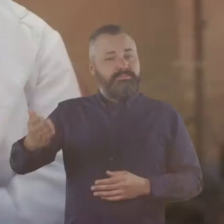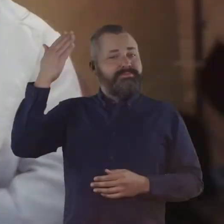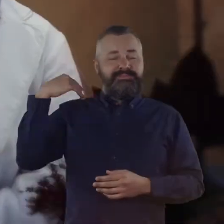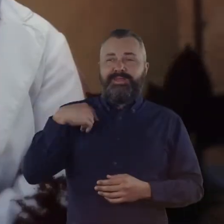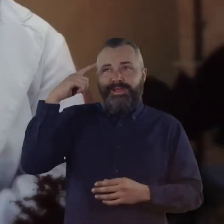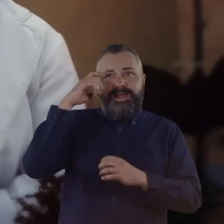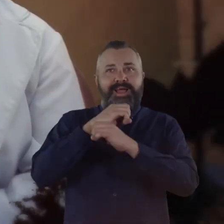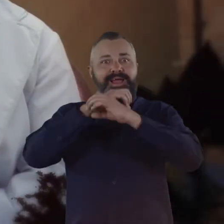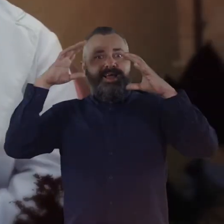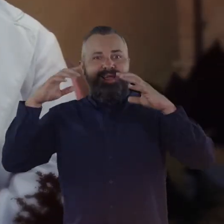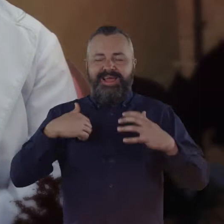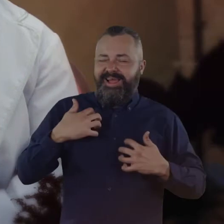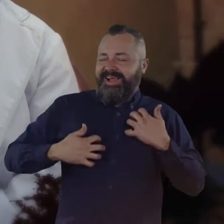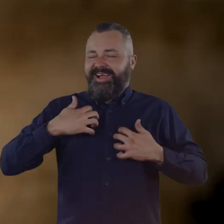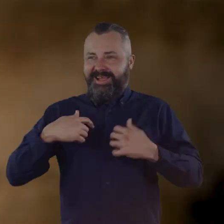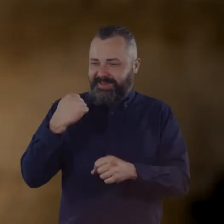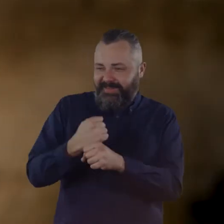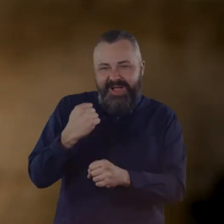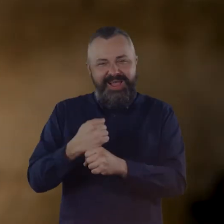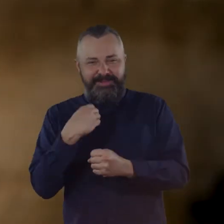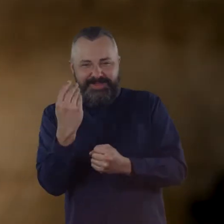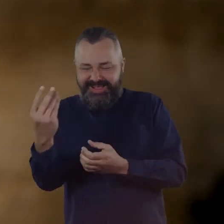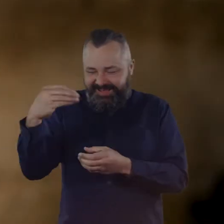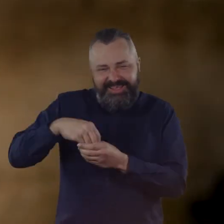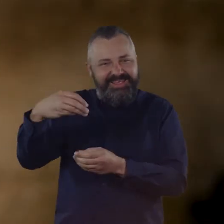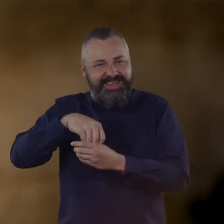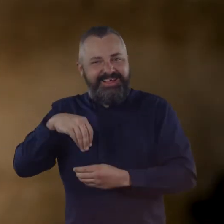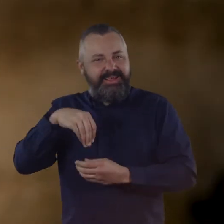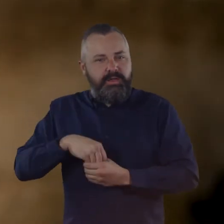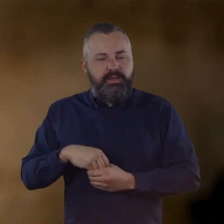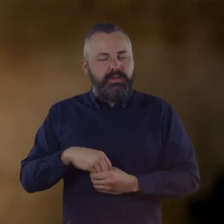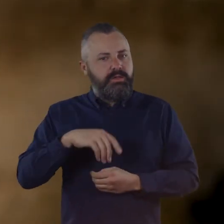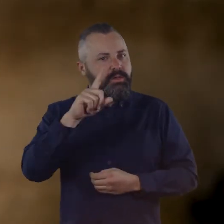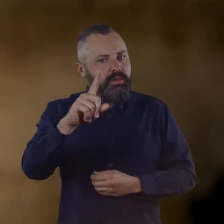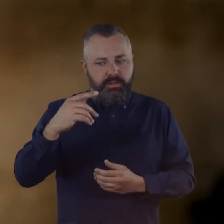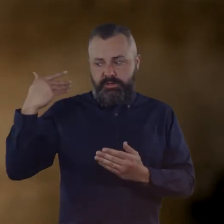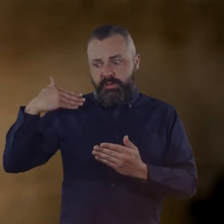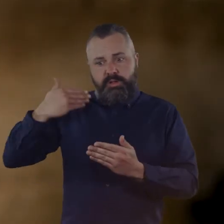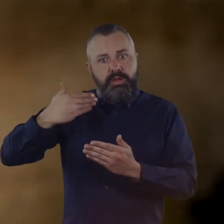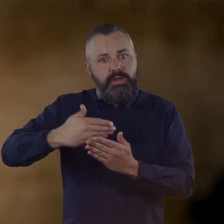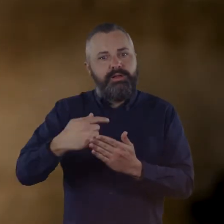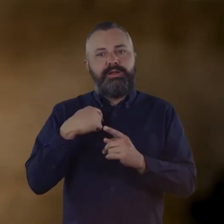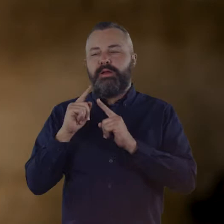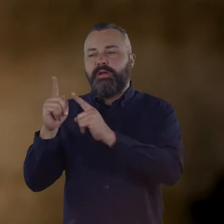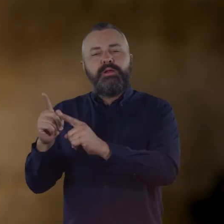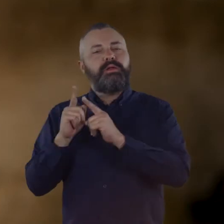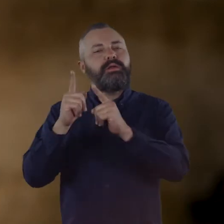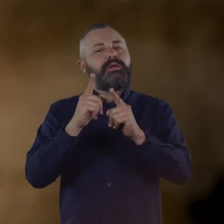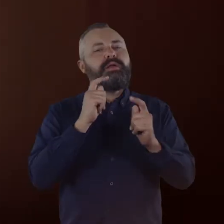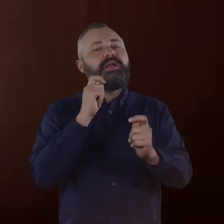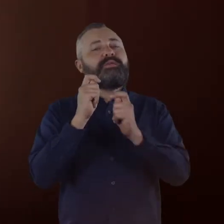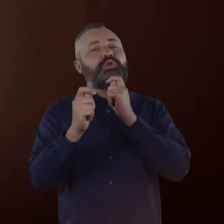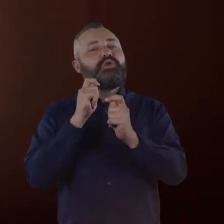سأعمل وسيكون لدي دخل خاص ولكني واجهت هذه المشكلة في كل مرة كنت أذهب فيها إلى